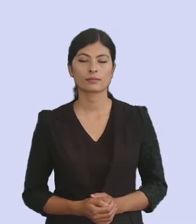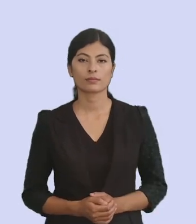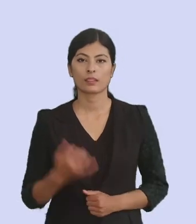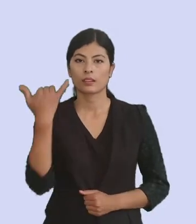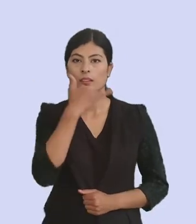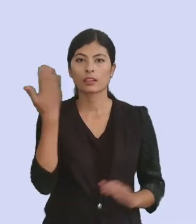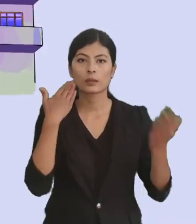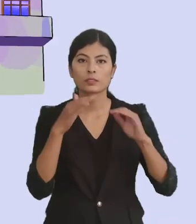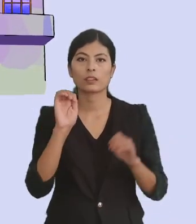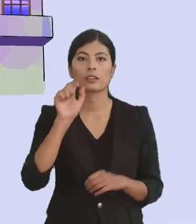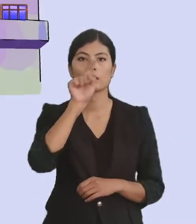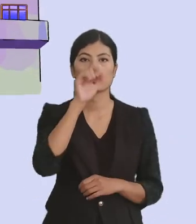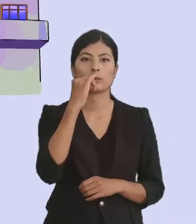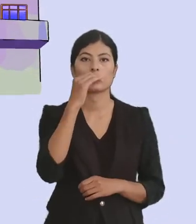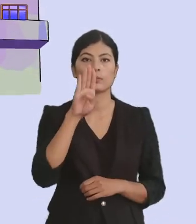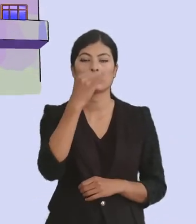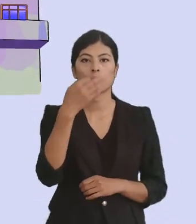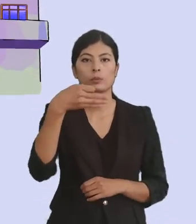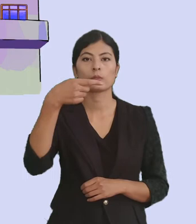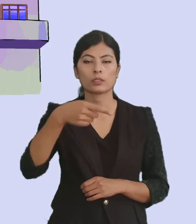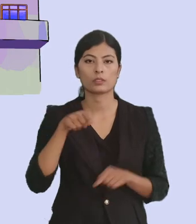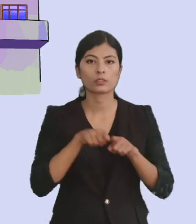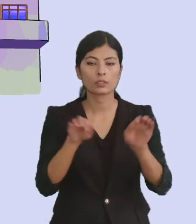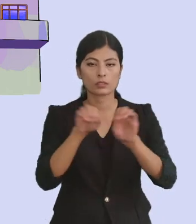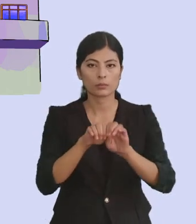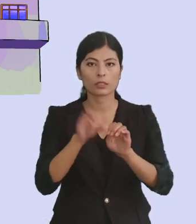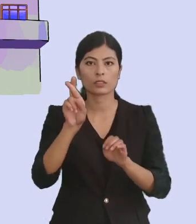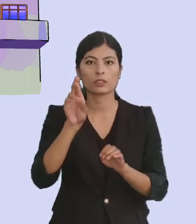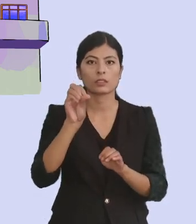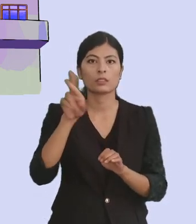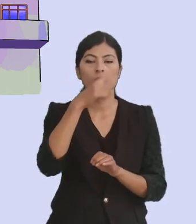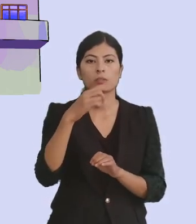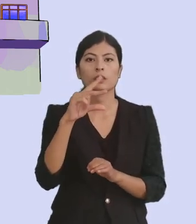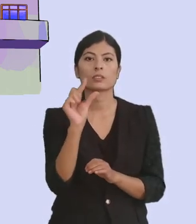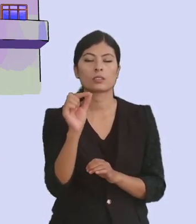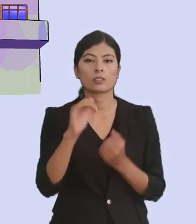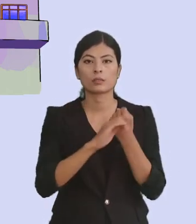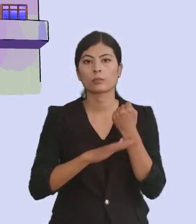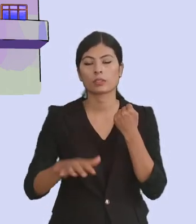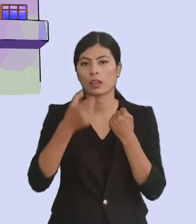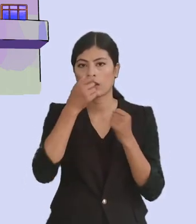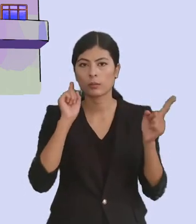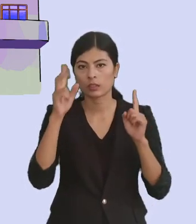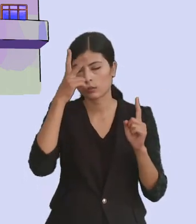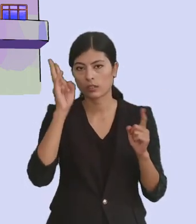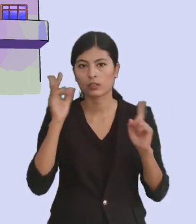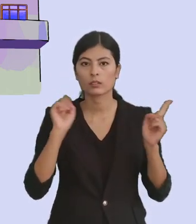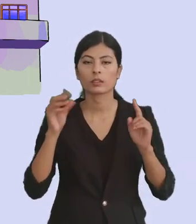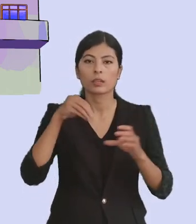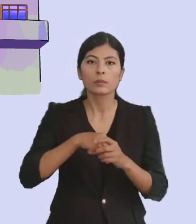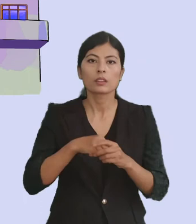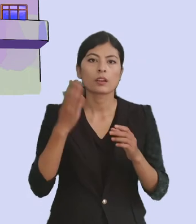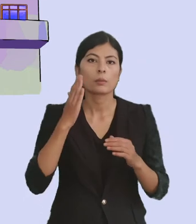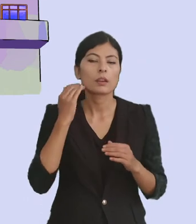लैंगीक हिमसा सम्मधन समंदी प्रेशन प्रणाले समंदीद गाउंपालिका वा नगरपालिका को मईला तथा बालबालीका साखा वा